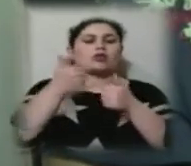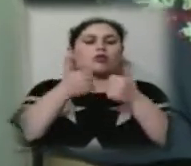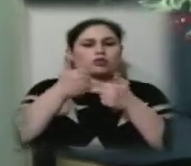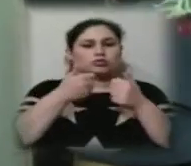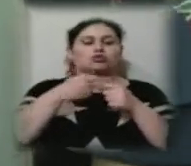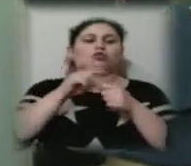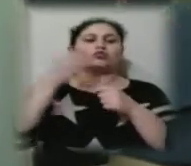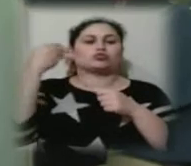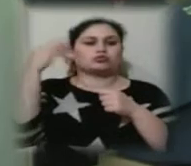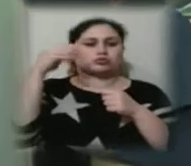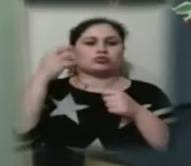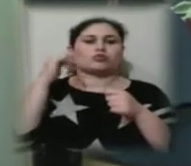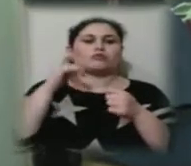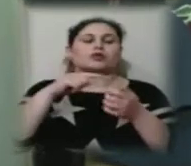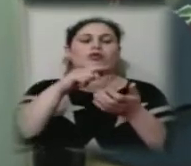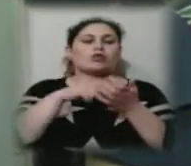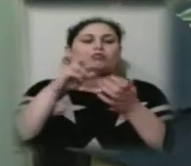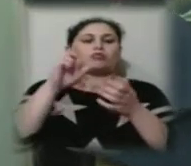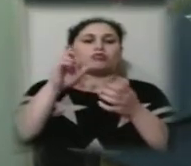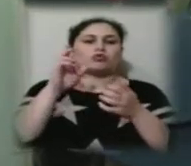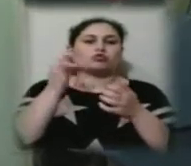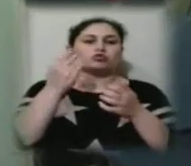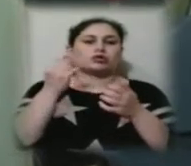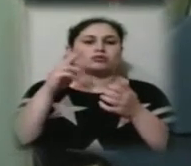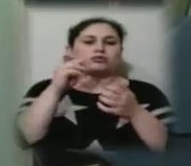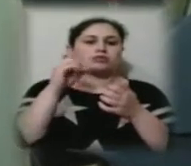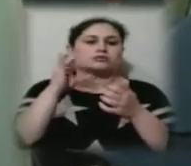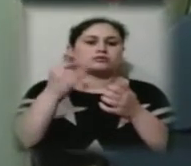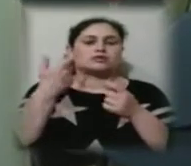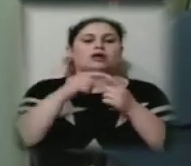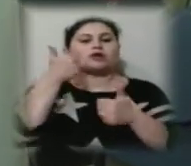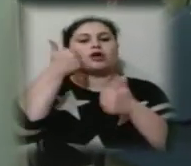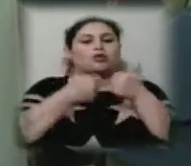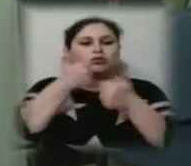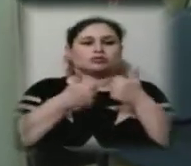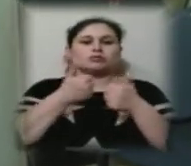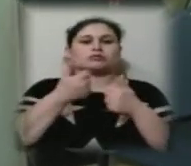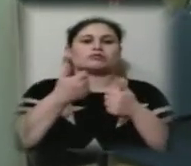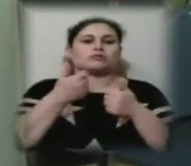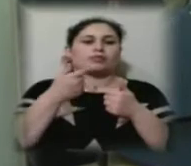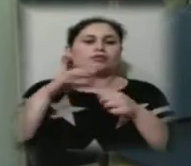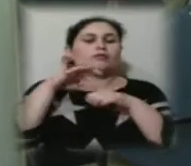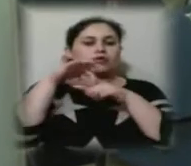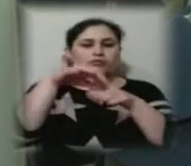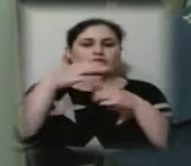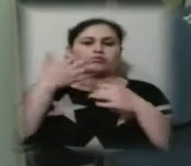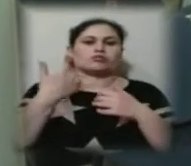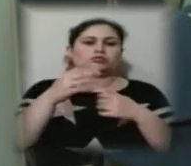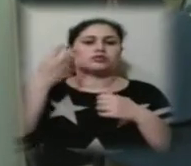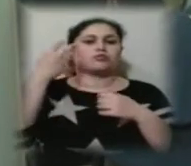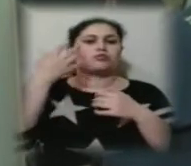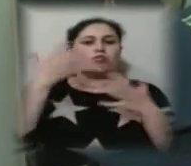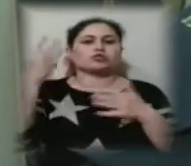у місто Кушадасі. Цей конкурс проводиться вже більше 30 років.